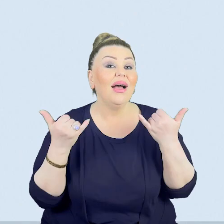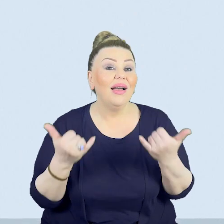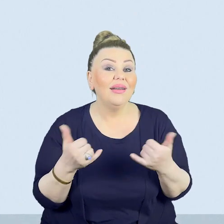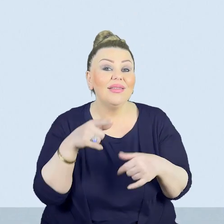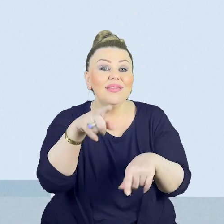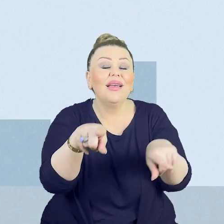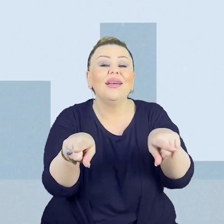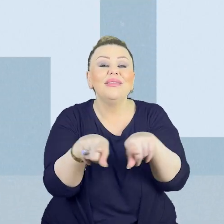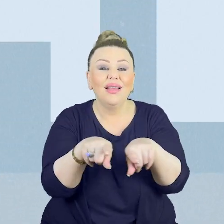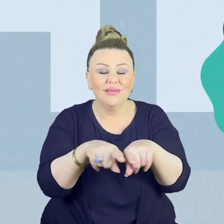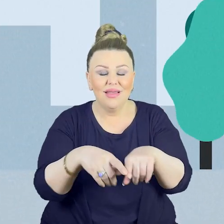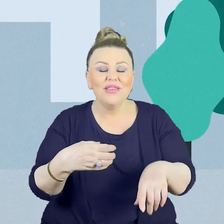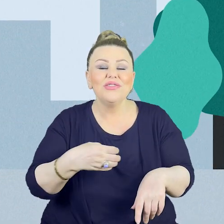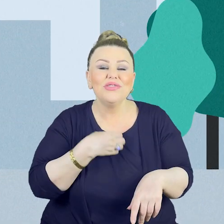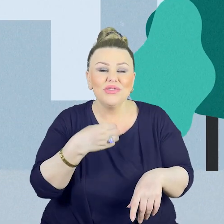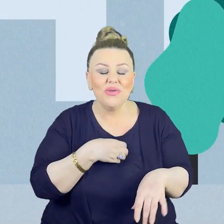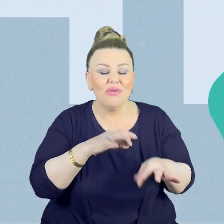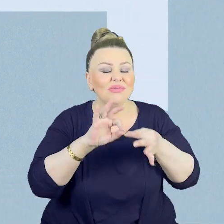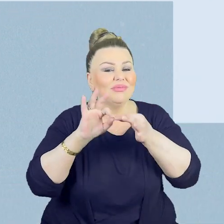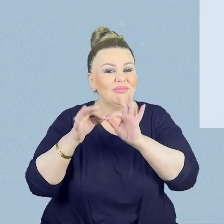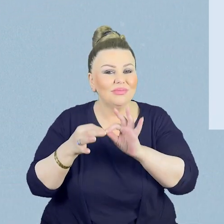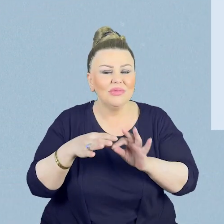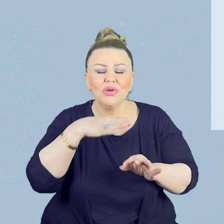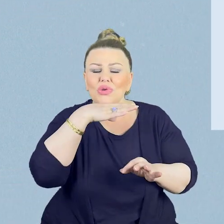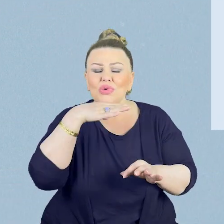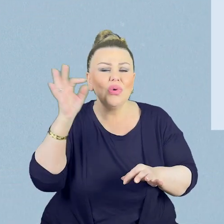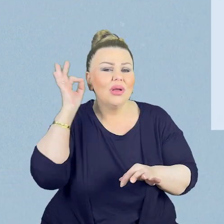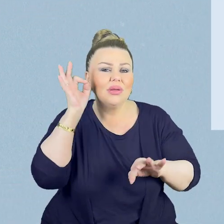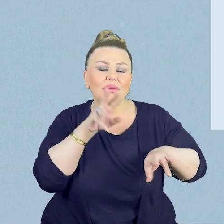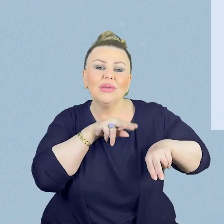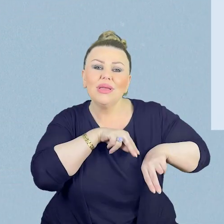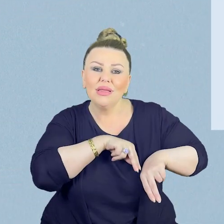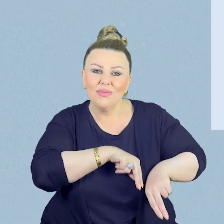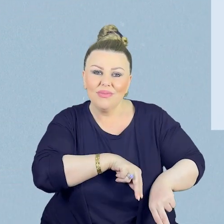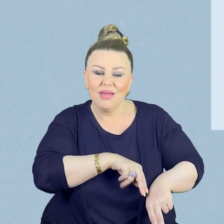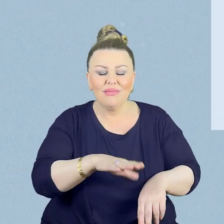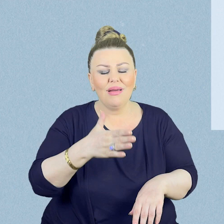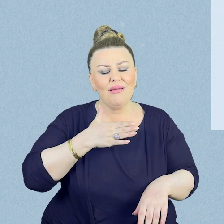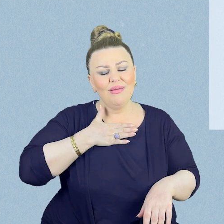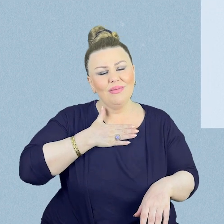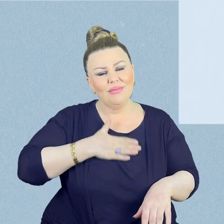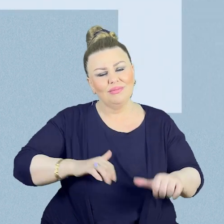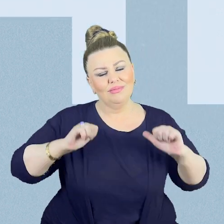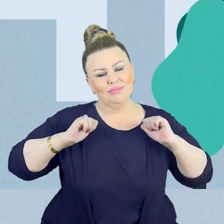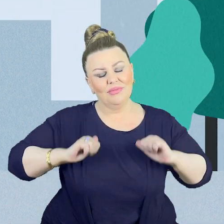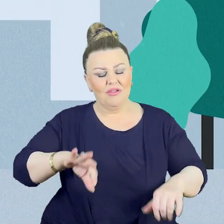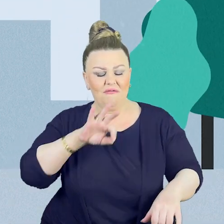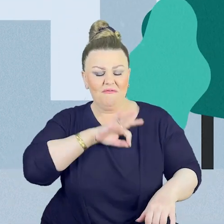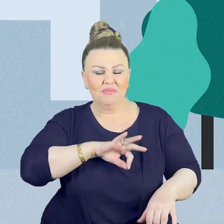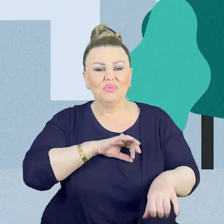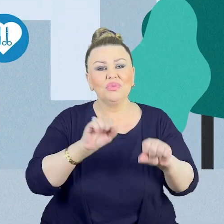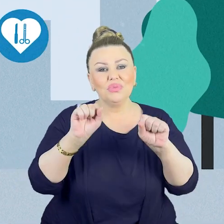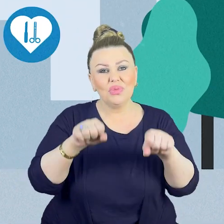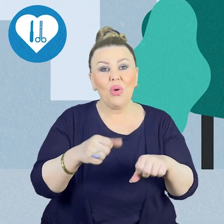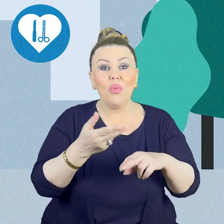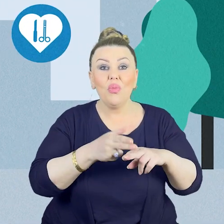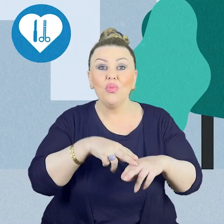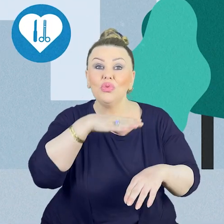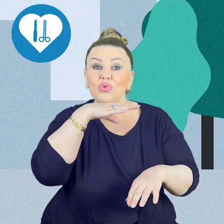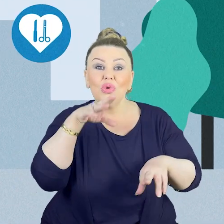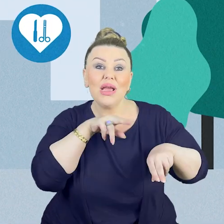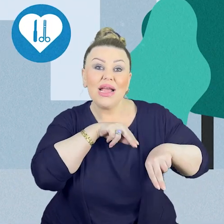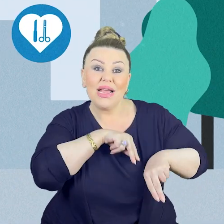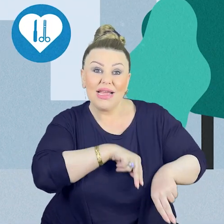İndi sən də icbari tibbi siğorta sayəsində çoxsaylı tibbi xidmətlərdən lab rahatlıqla faydalanabilərsən. Həmin